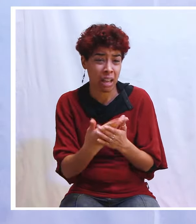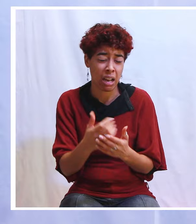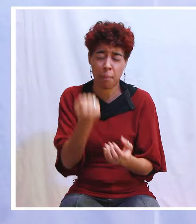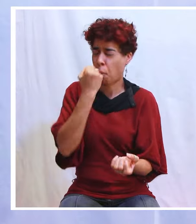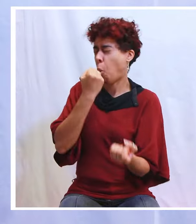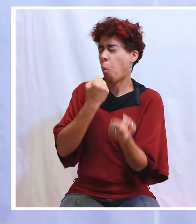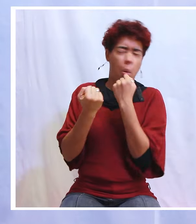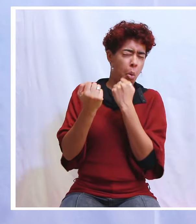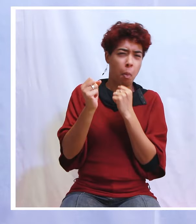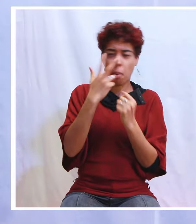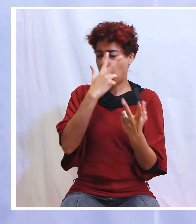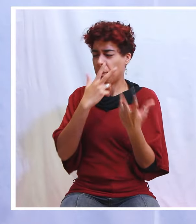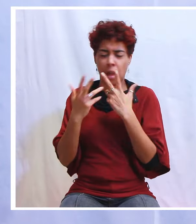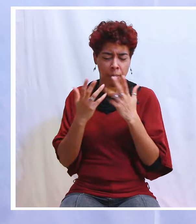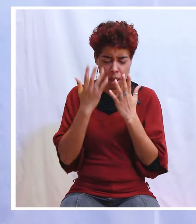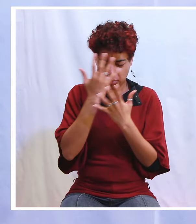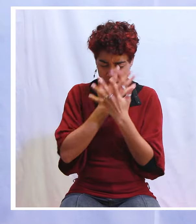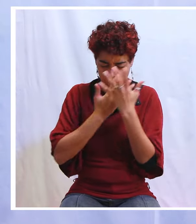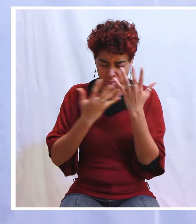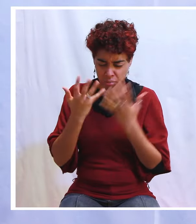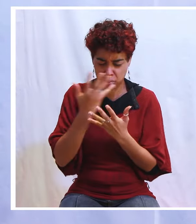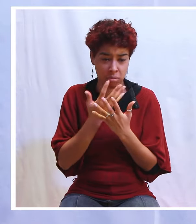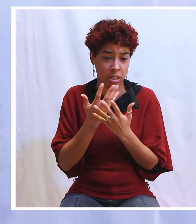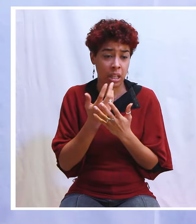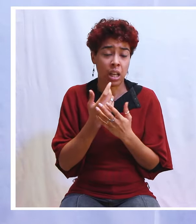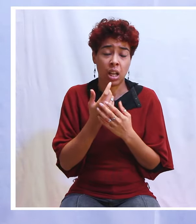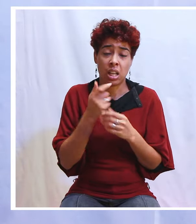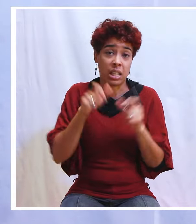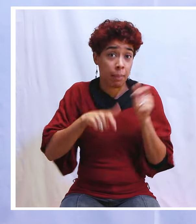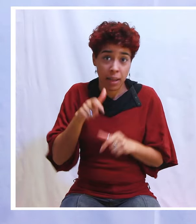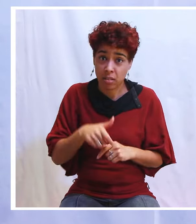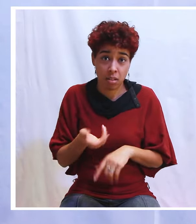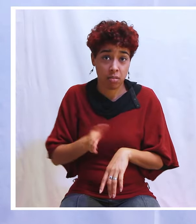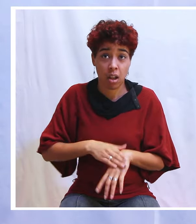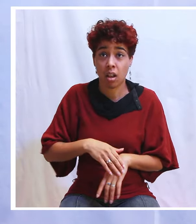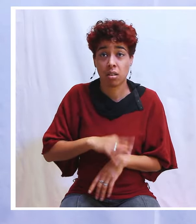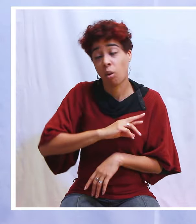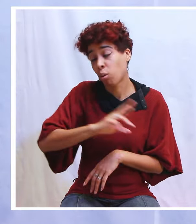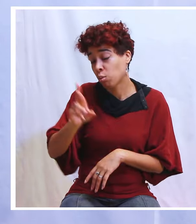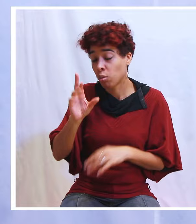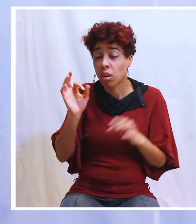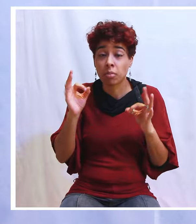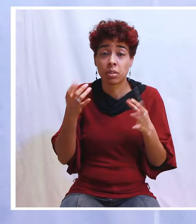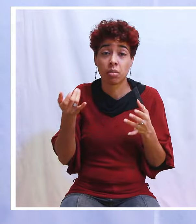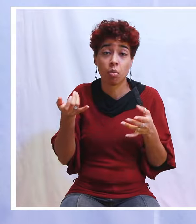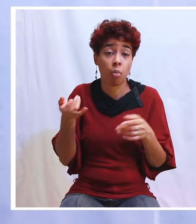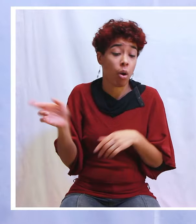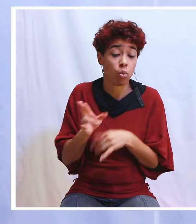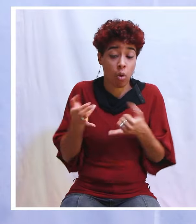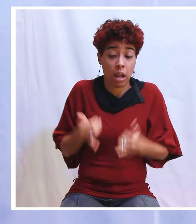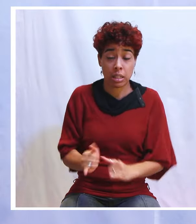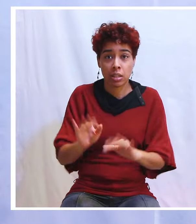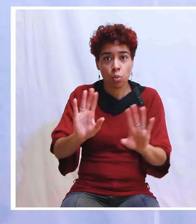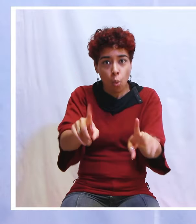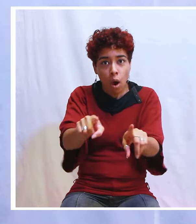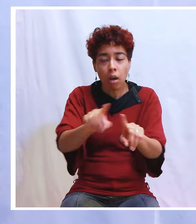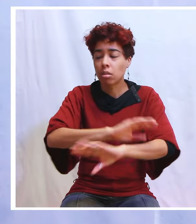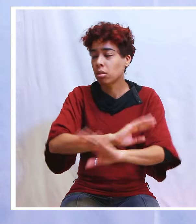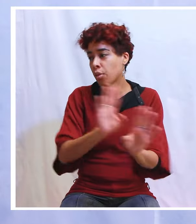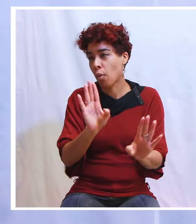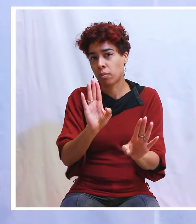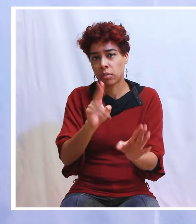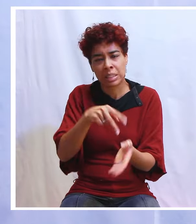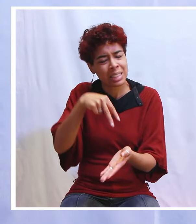tu prends, etc. Et combien de la font demi-tour et disent, ouais, je me rassois. Ne sois pas comme cela mon frère, ma sœur,